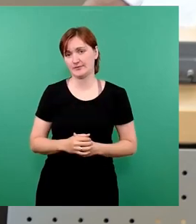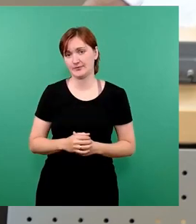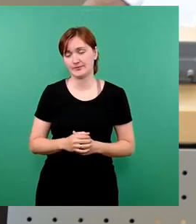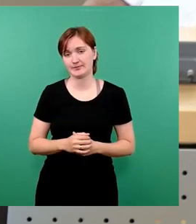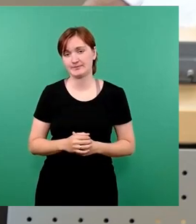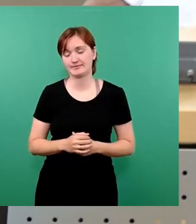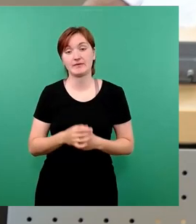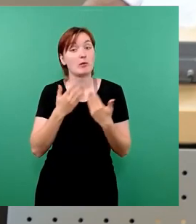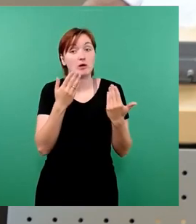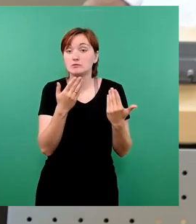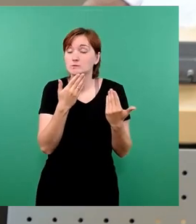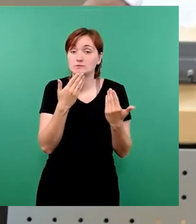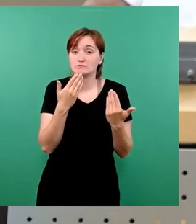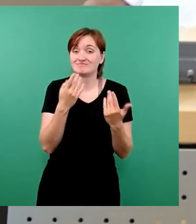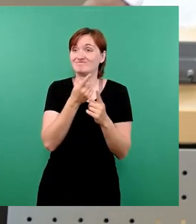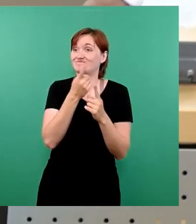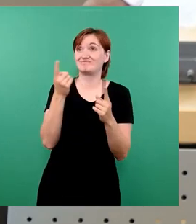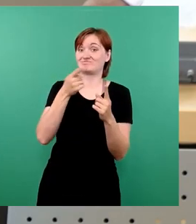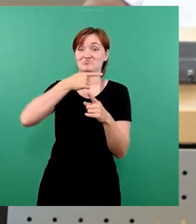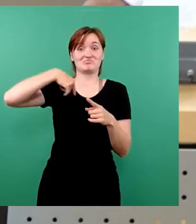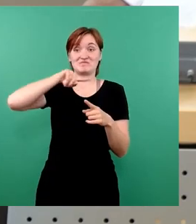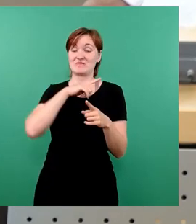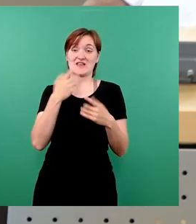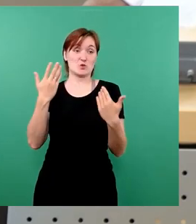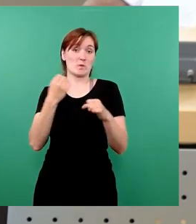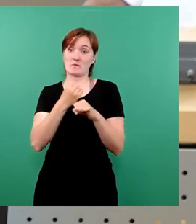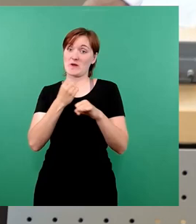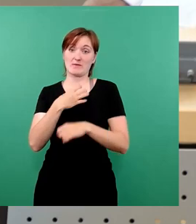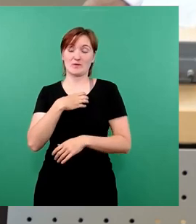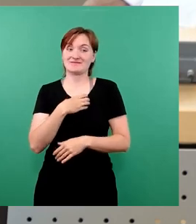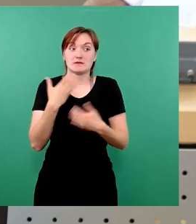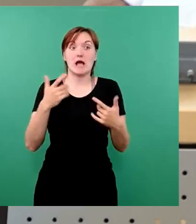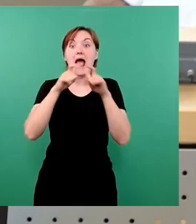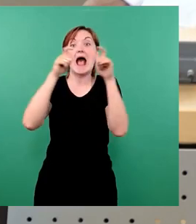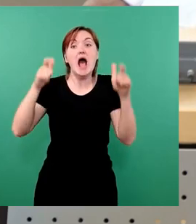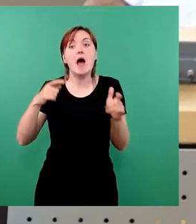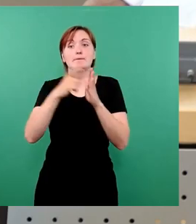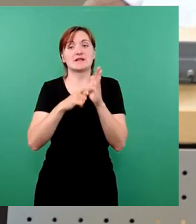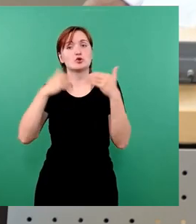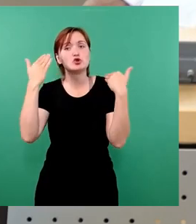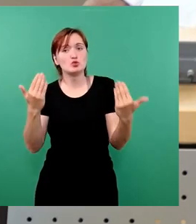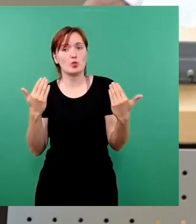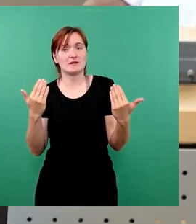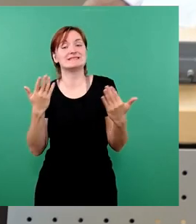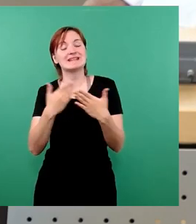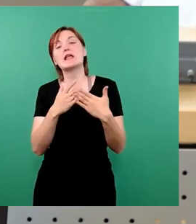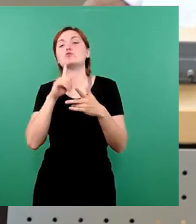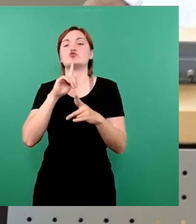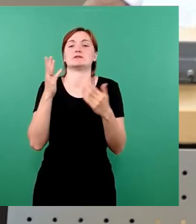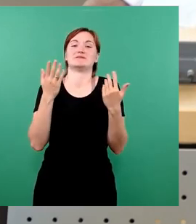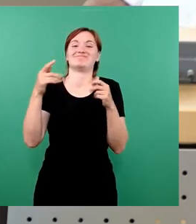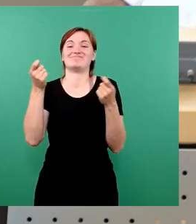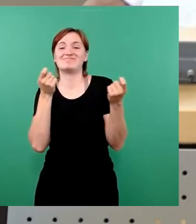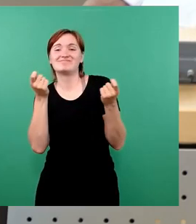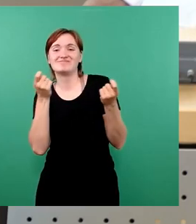den Kolleginnen und Kollegen hier oben gemacht, sondern das sind die Rahmenbedingungen, die wir entsprechend hier für